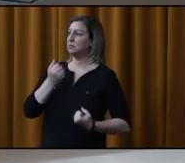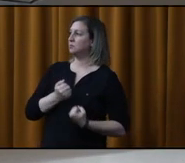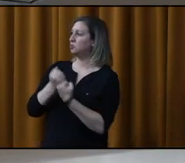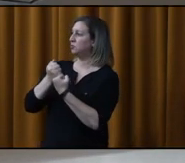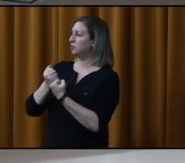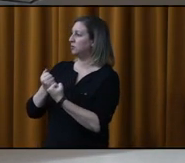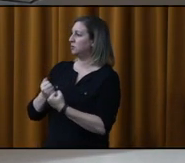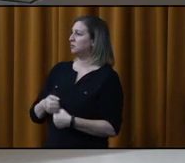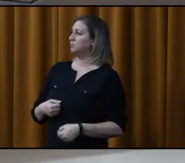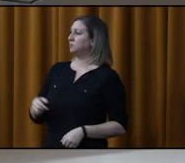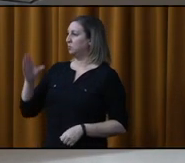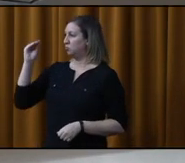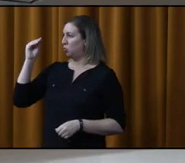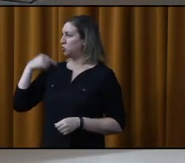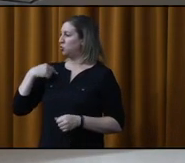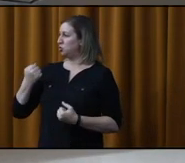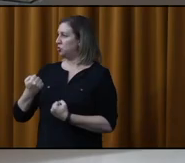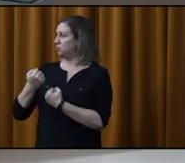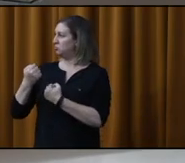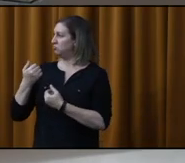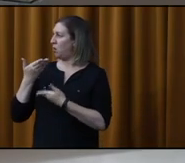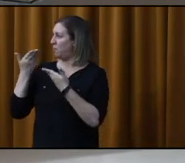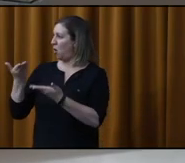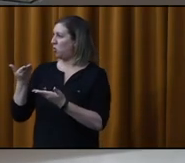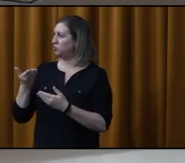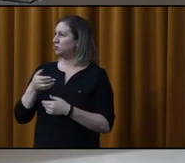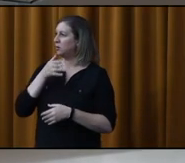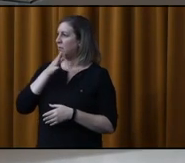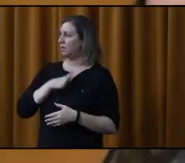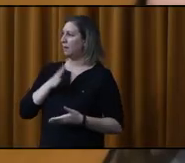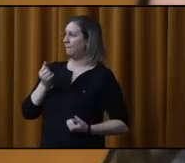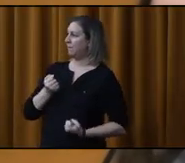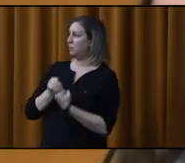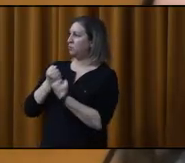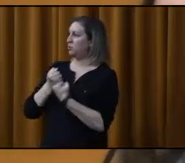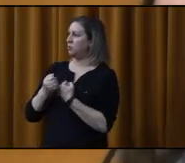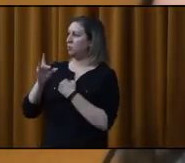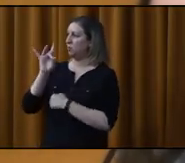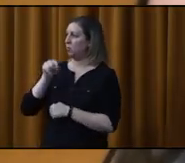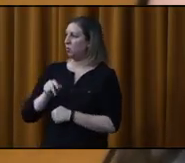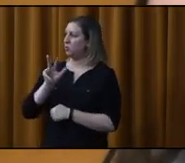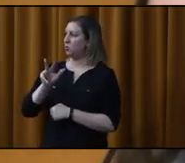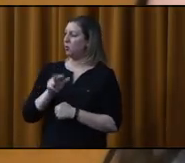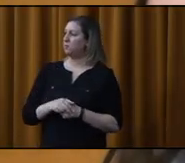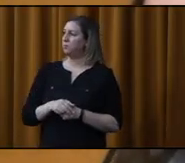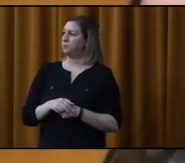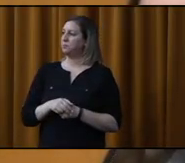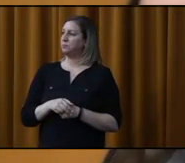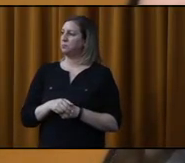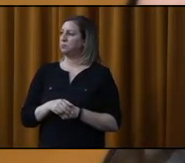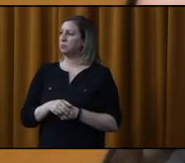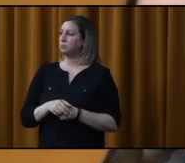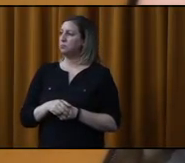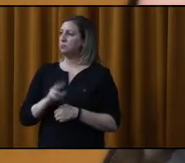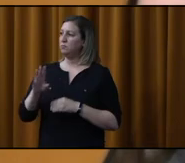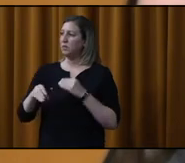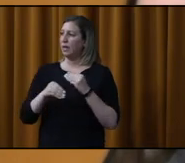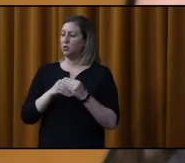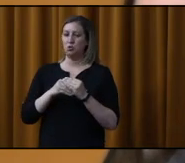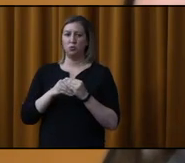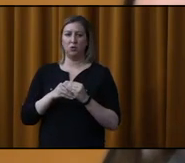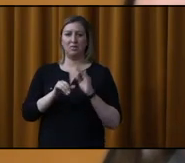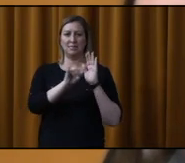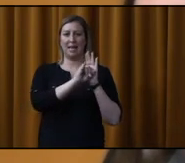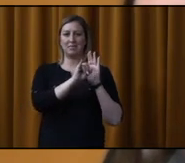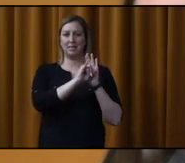proposition, M. le Président. Merci. Oui, merci. que j'appuie. Merci. 8.3. Il sera résolu de décréter l'ajout d'une signalisation